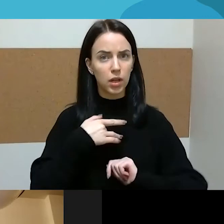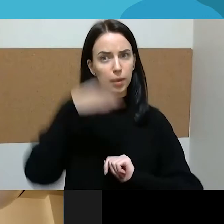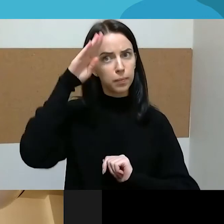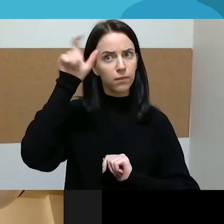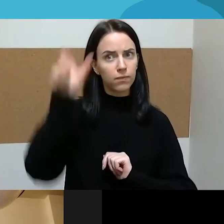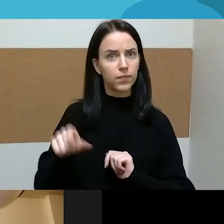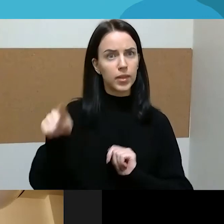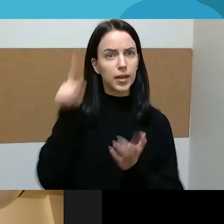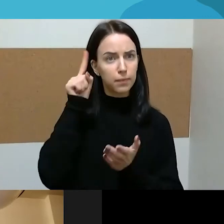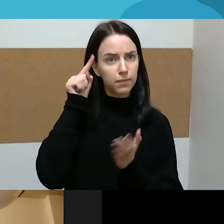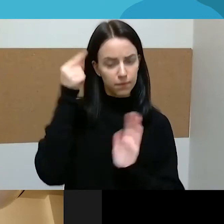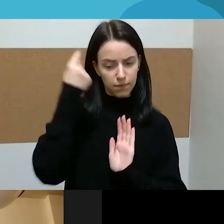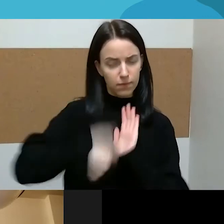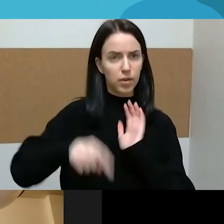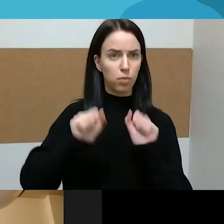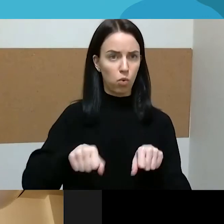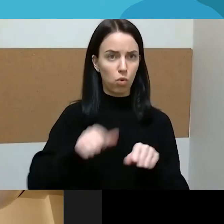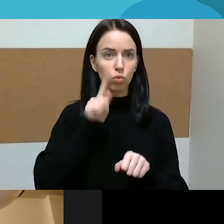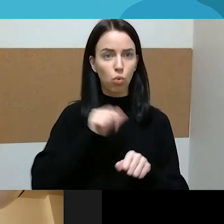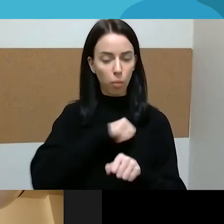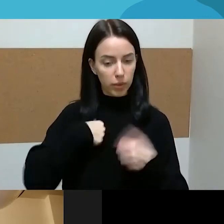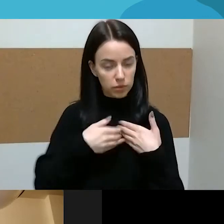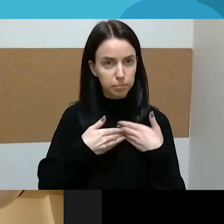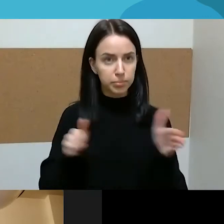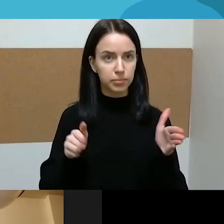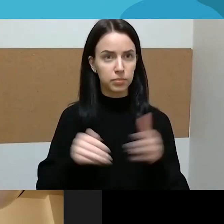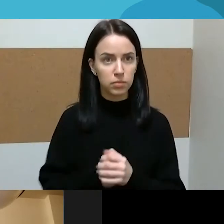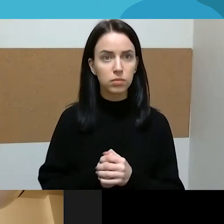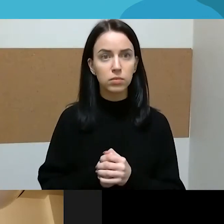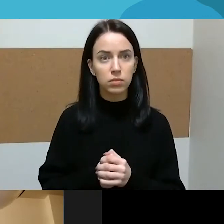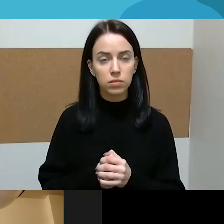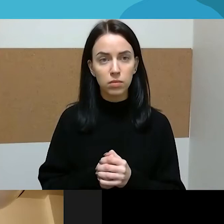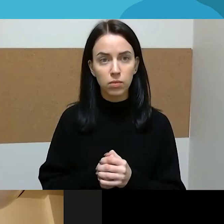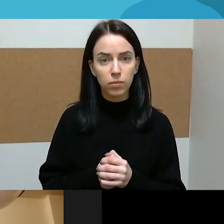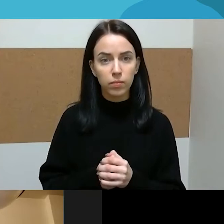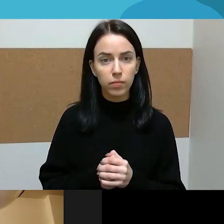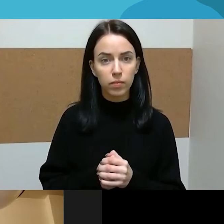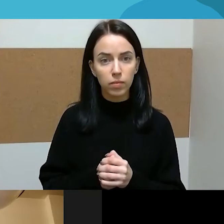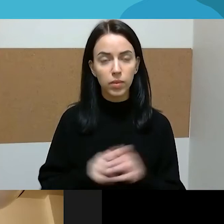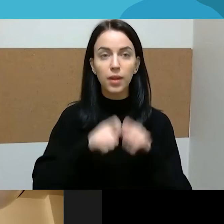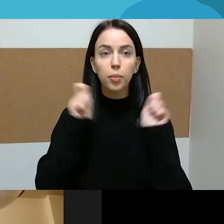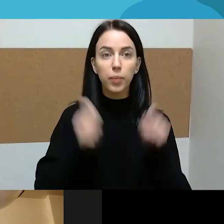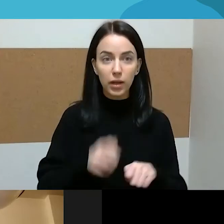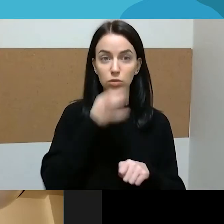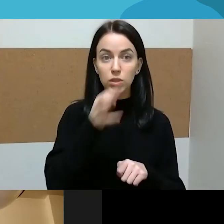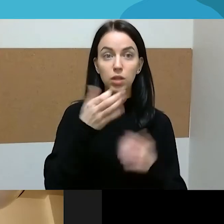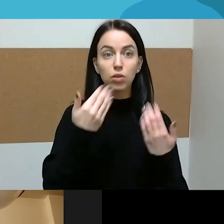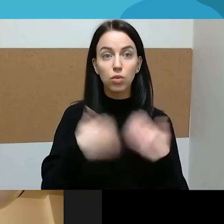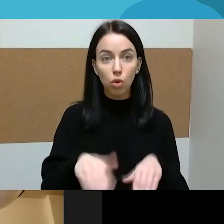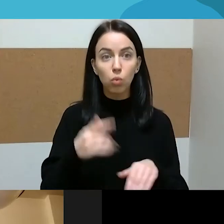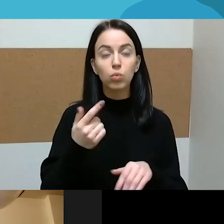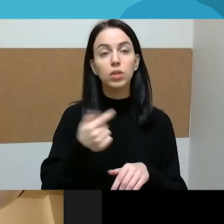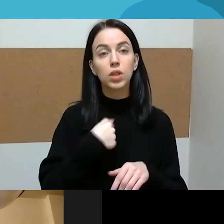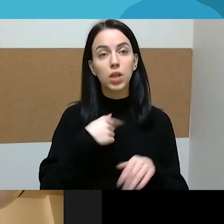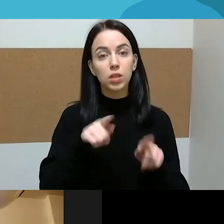noro būti atvirų. Tai aš vat to tokio, kaip ir minėjant pradžioj, dėl vyro